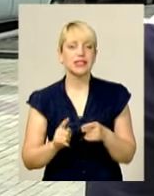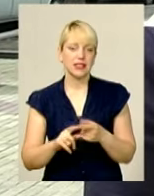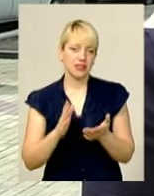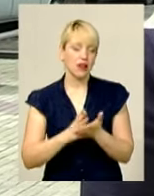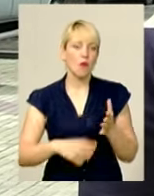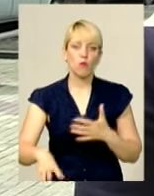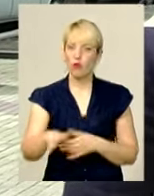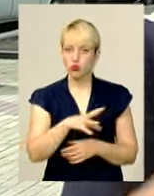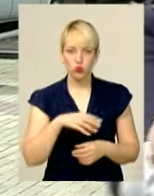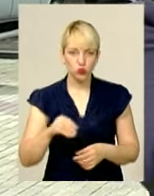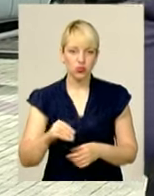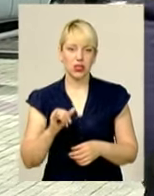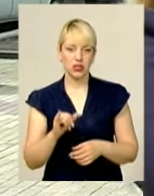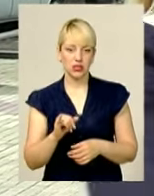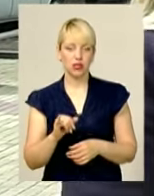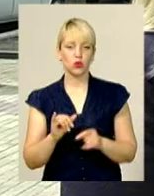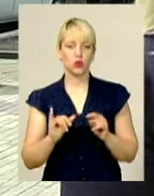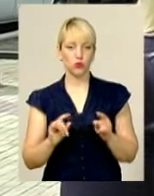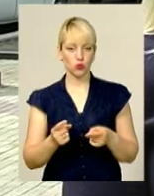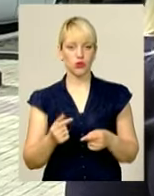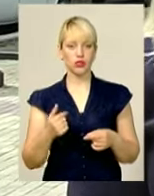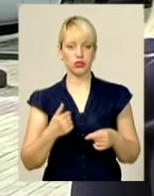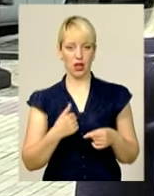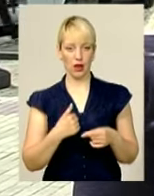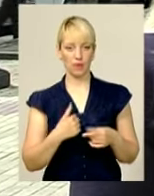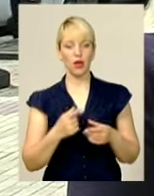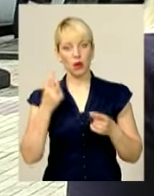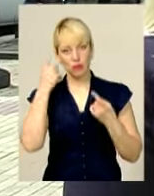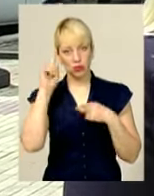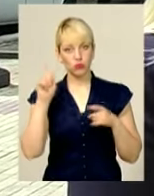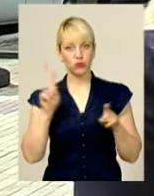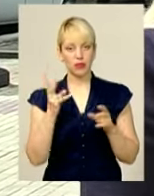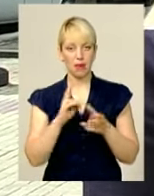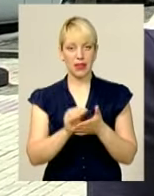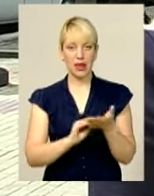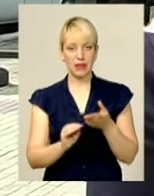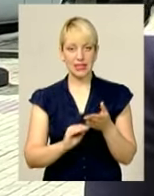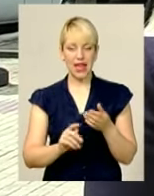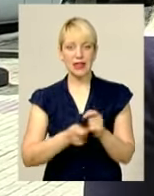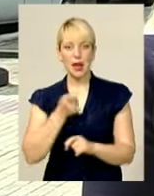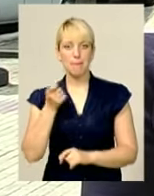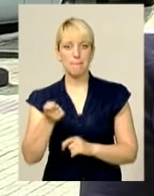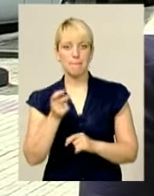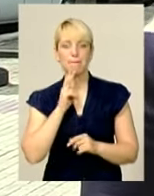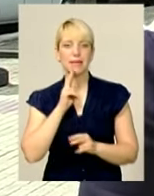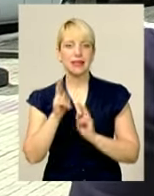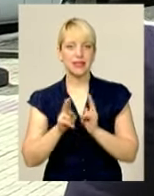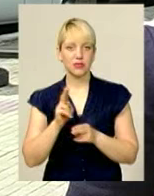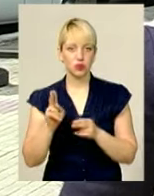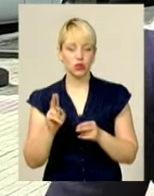повсюди. І тому я придумала, що треба написати петицію, щоб застерегти людей.